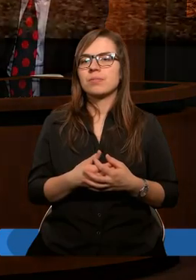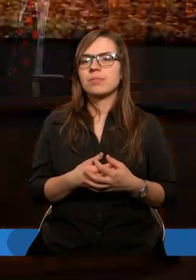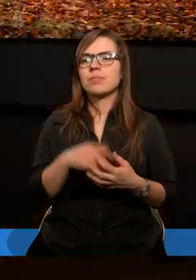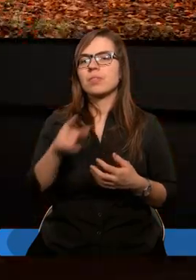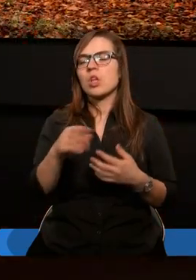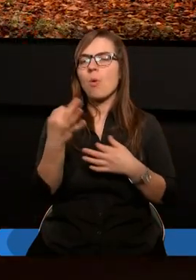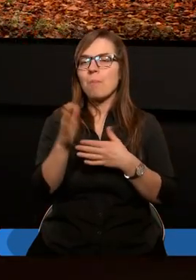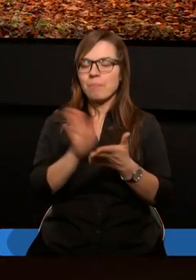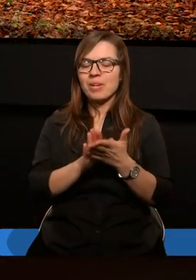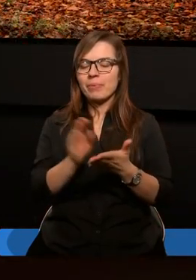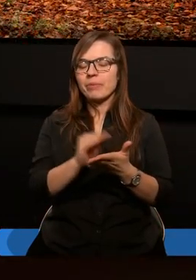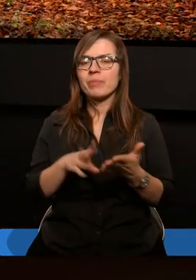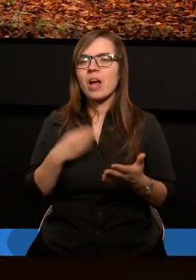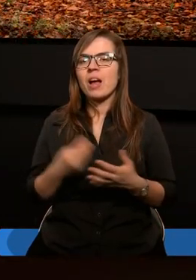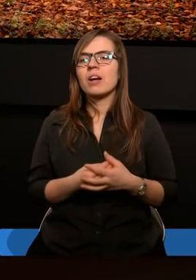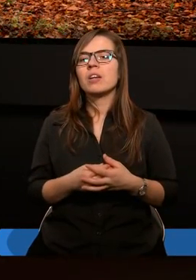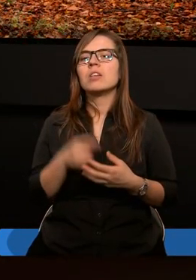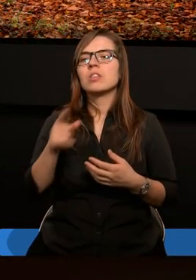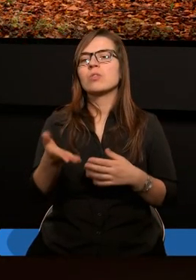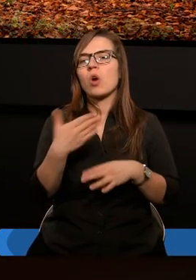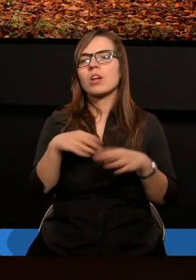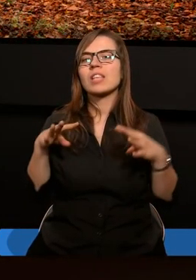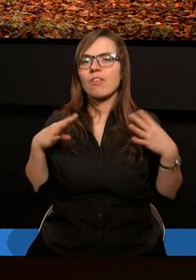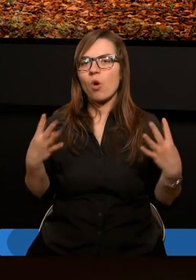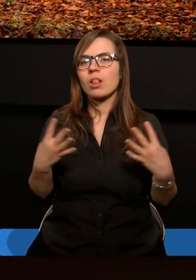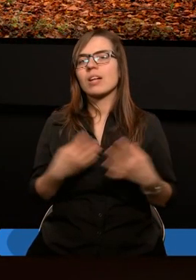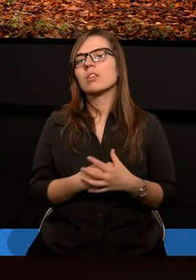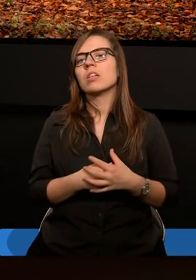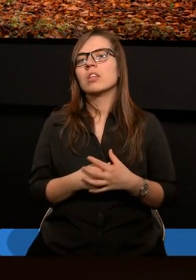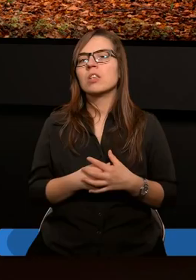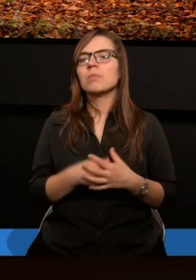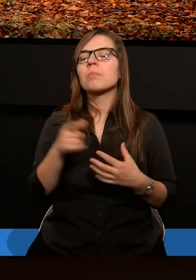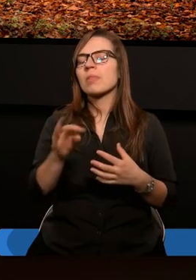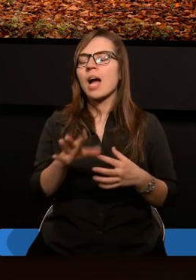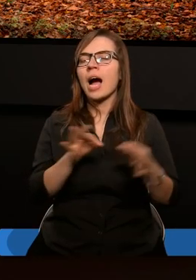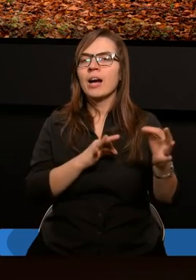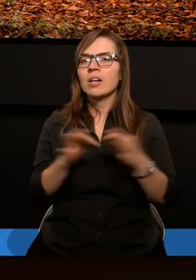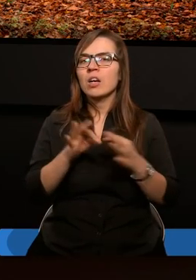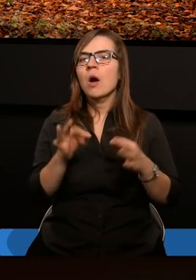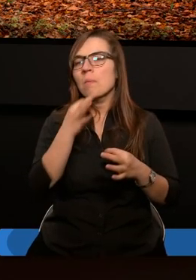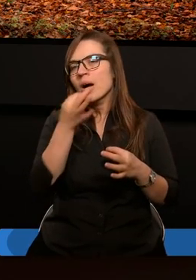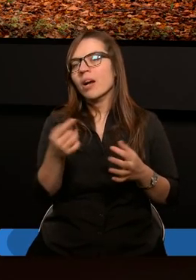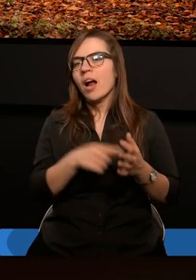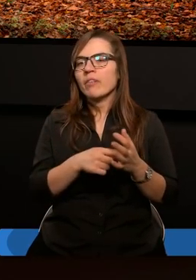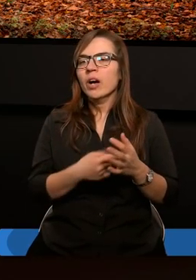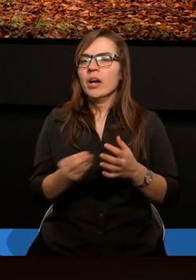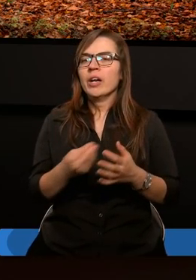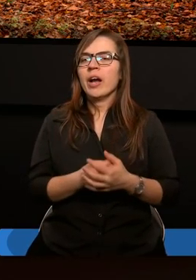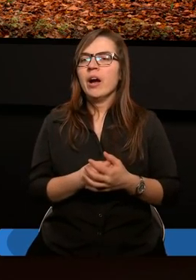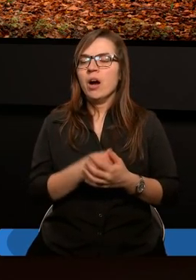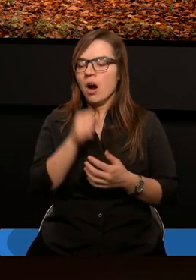to biblijne, choćby rozdziału dziewiątego. Tam też jest taka historia Jakuba, Jezawa